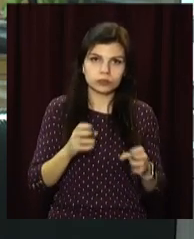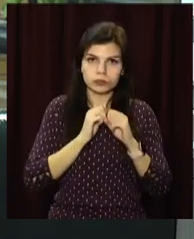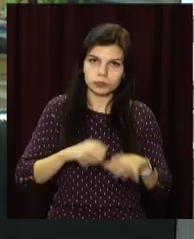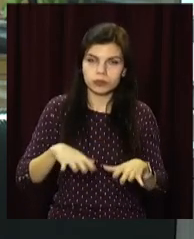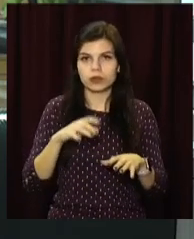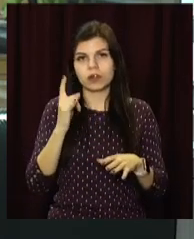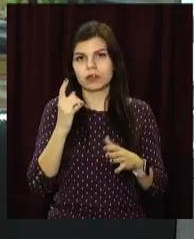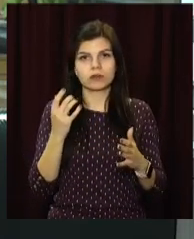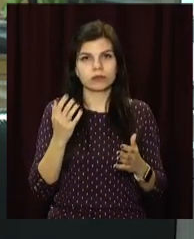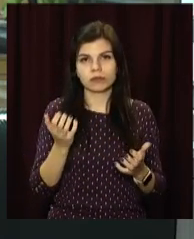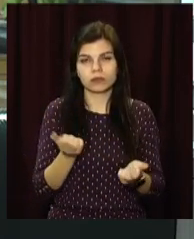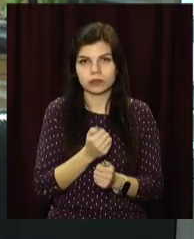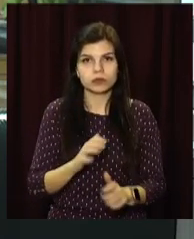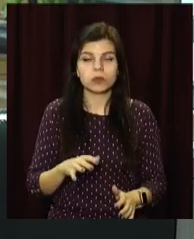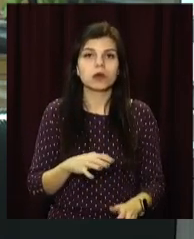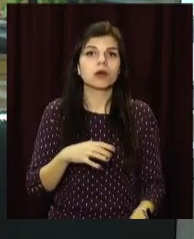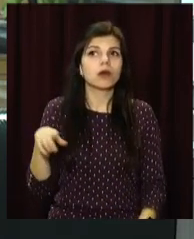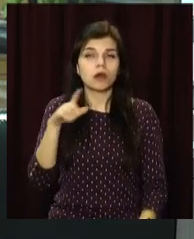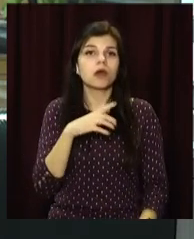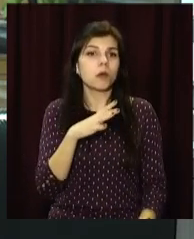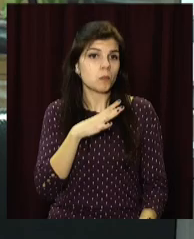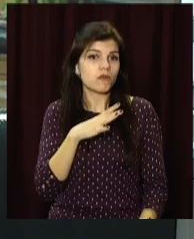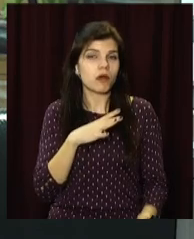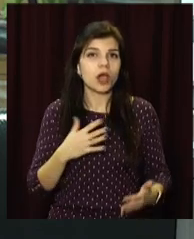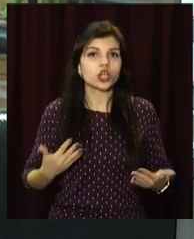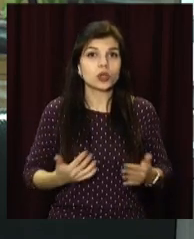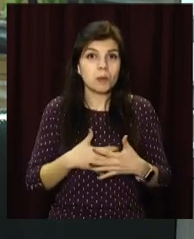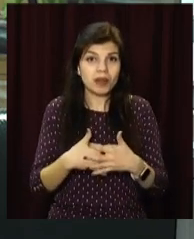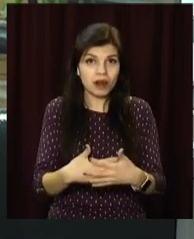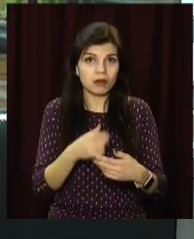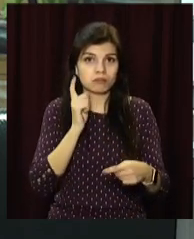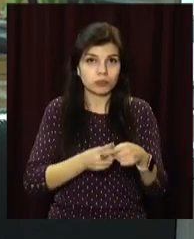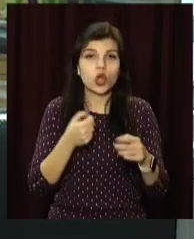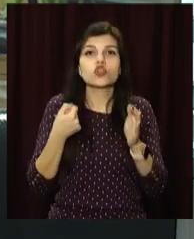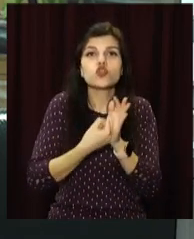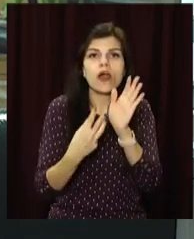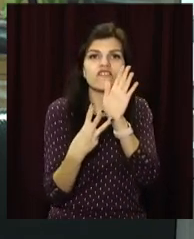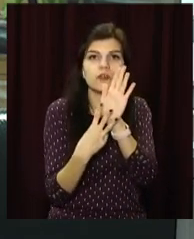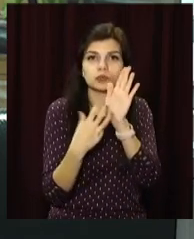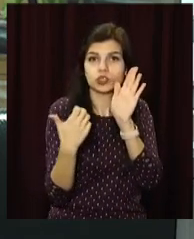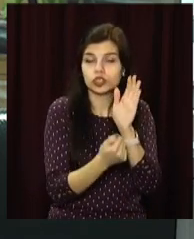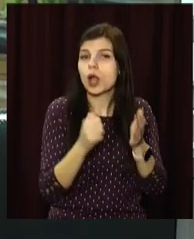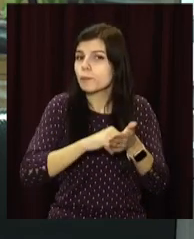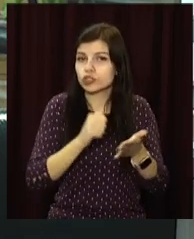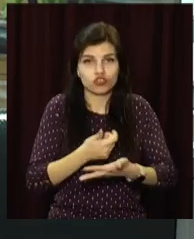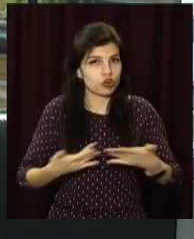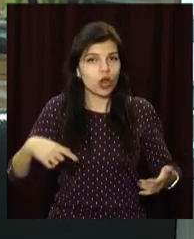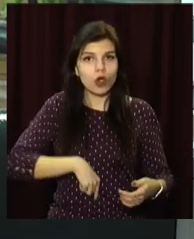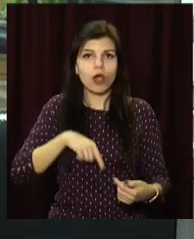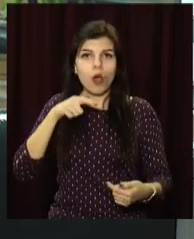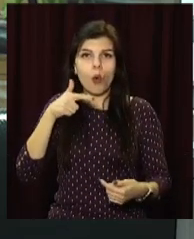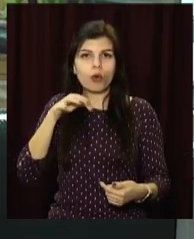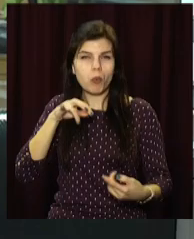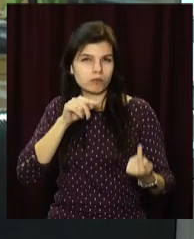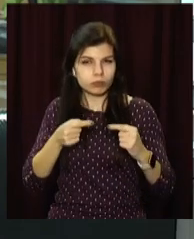% жінок переживають мимовільне переривання вагітності на терміні до восьми тижнів. Причини різні – гормональний збій, генетичне порушення